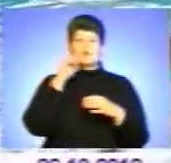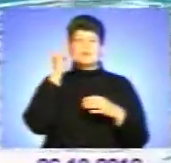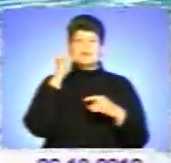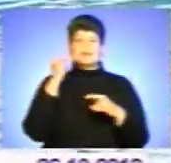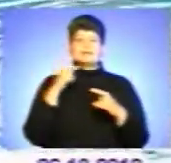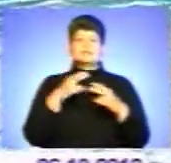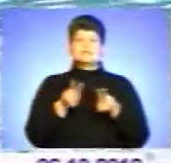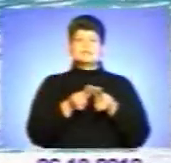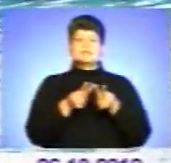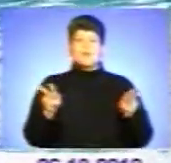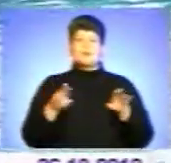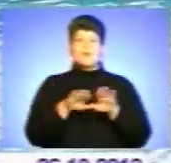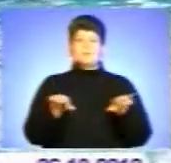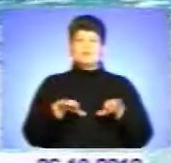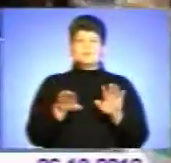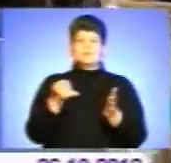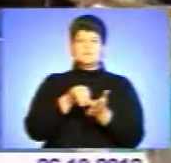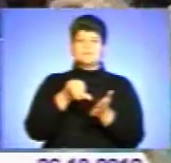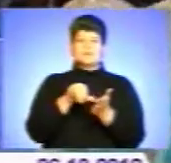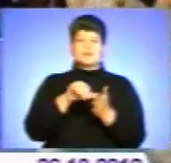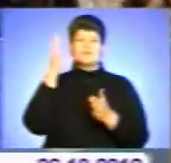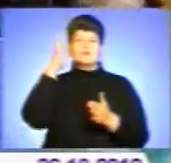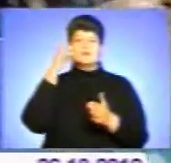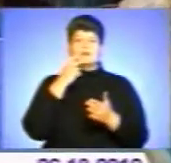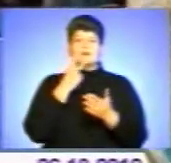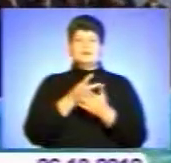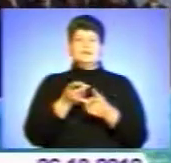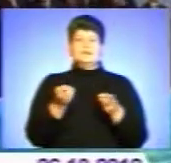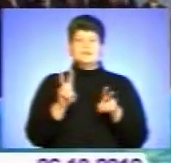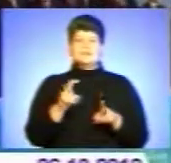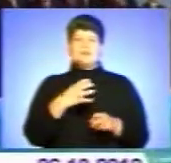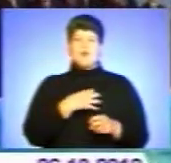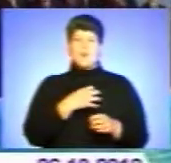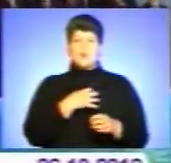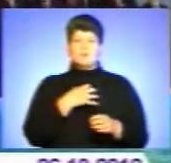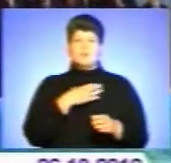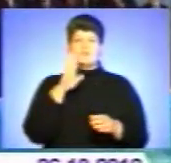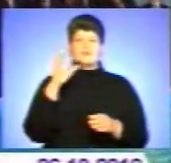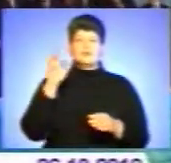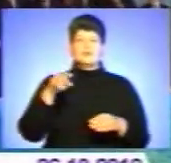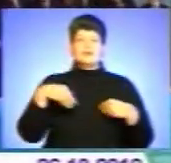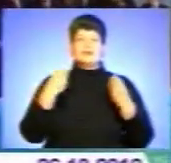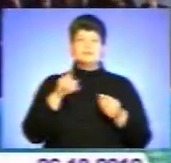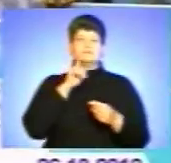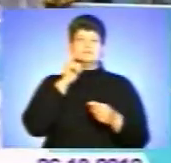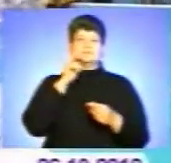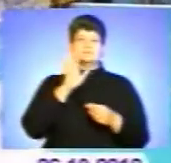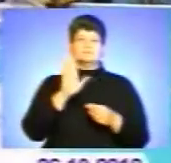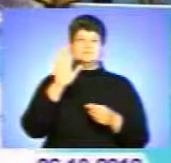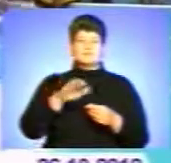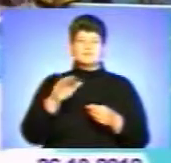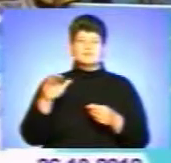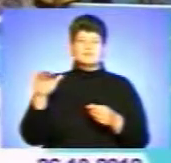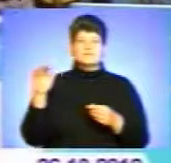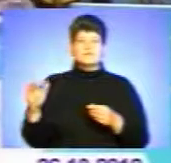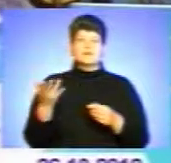синхронного плавання виступили на воді. І вони не залишились без нагороди. Віктор Янукович вручив юним талантам сертифікат на спеціальне